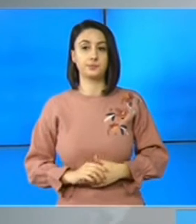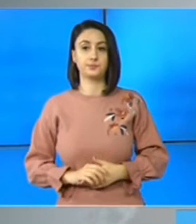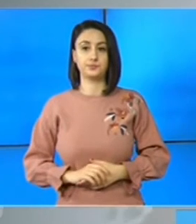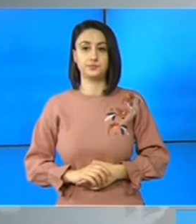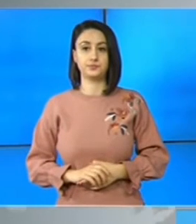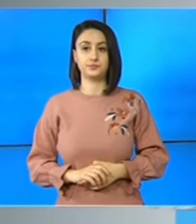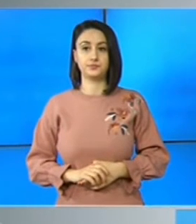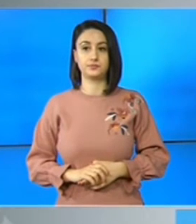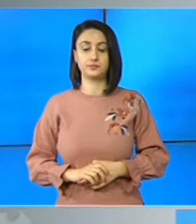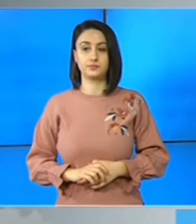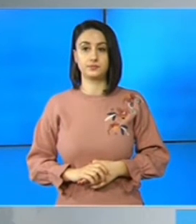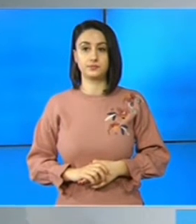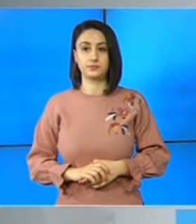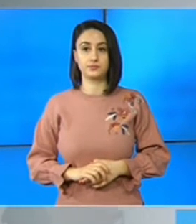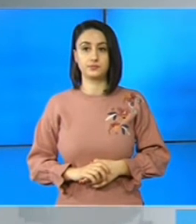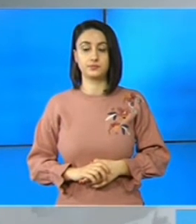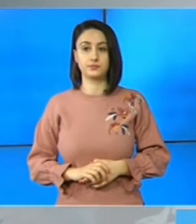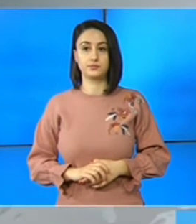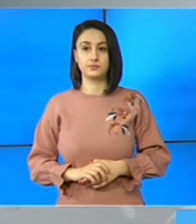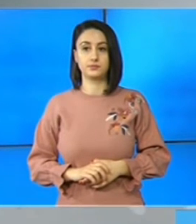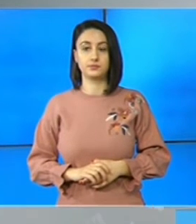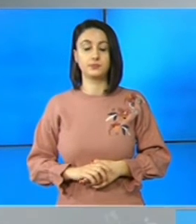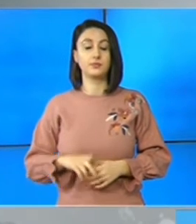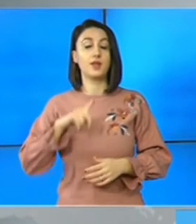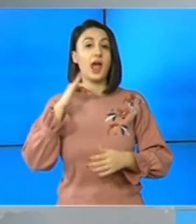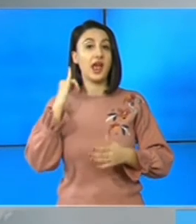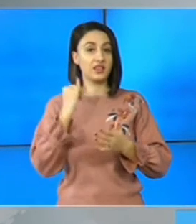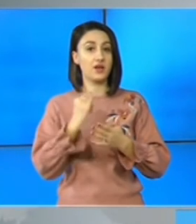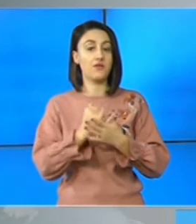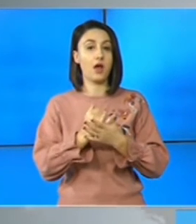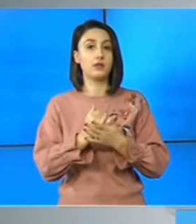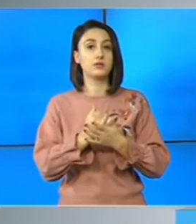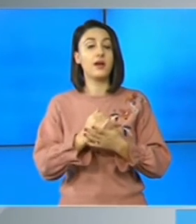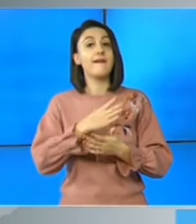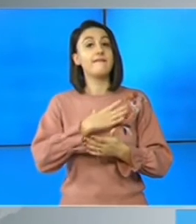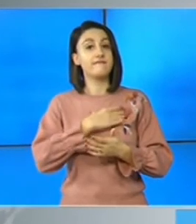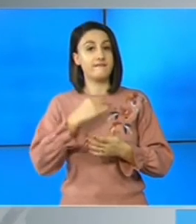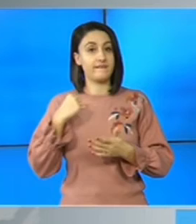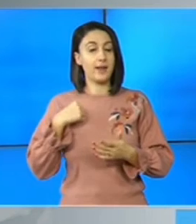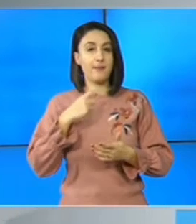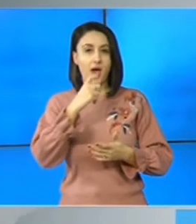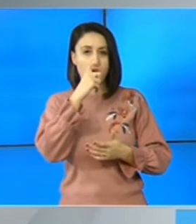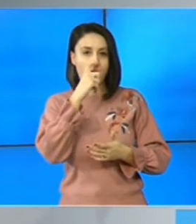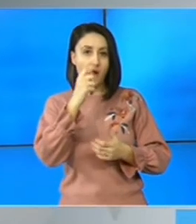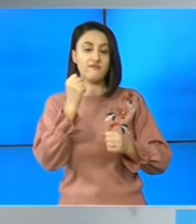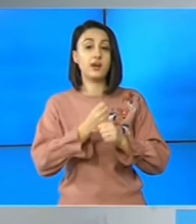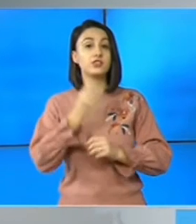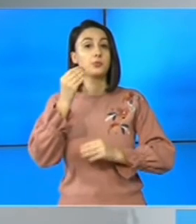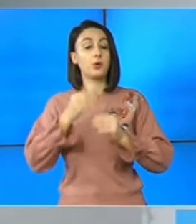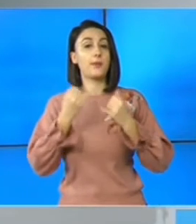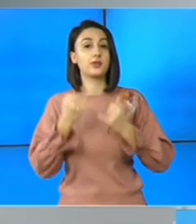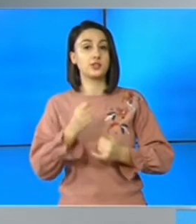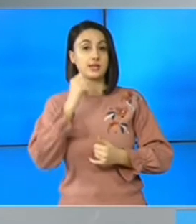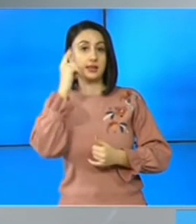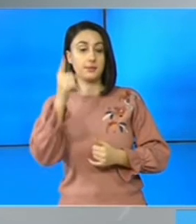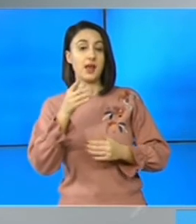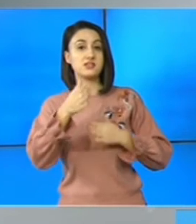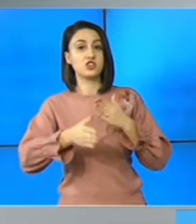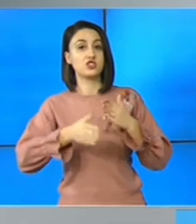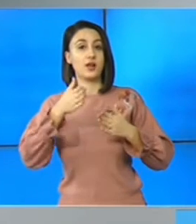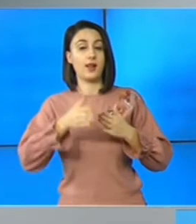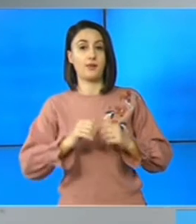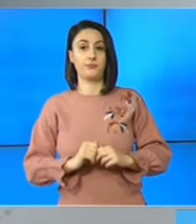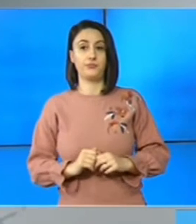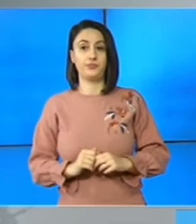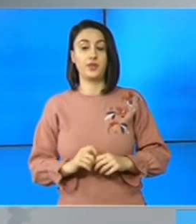auzi. Cum găsit, într-adevăr, așa cum spuneam, vremea era a face probleme și în această dimineață pe șinele